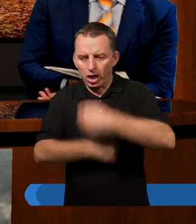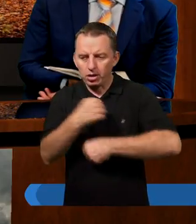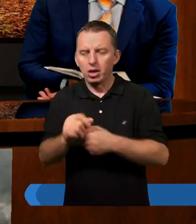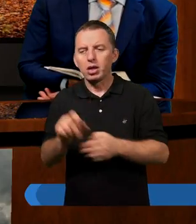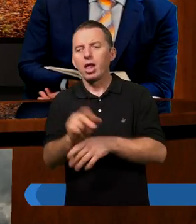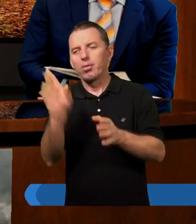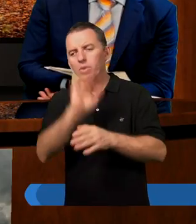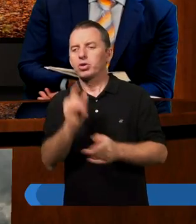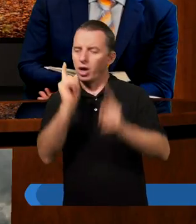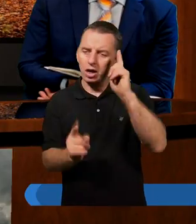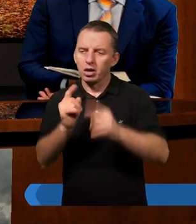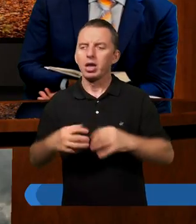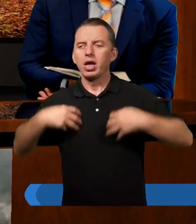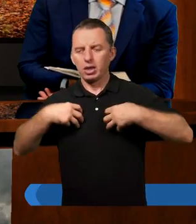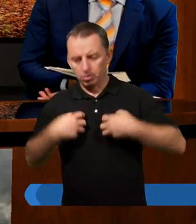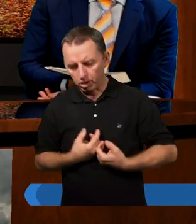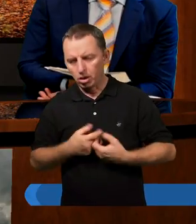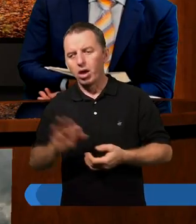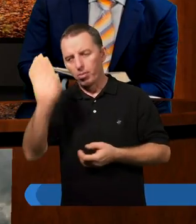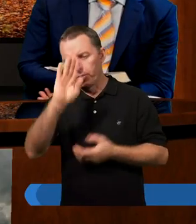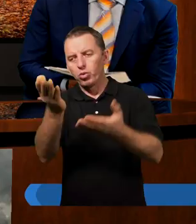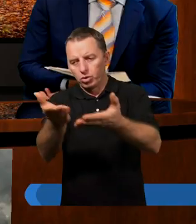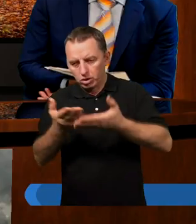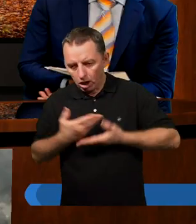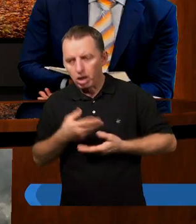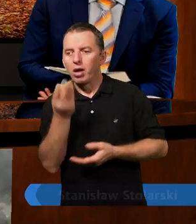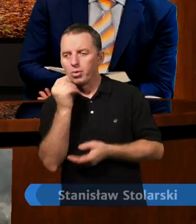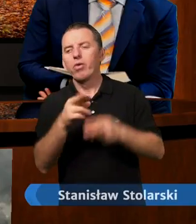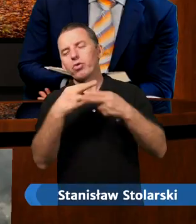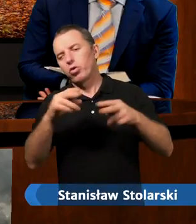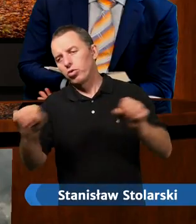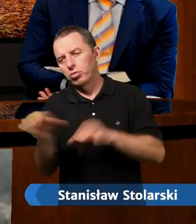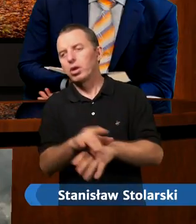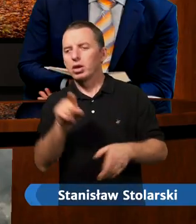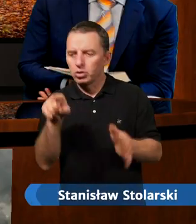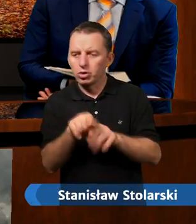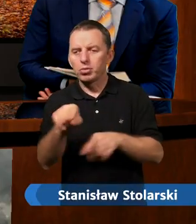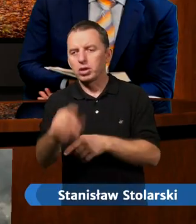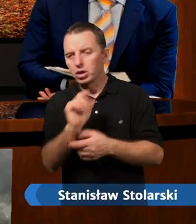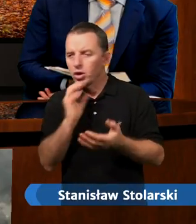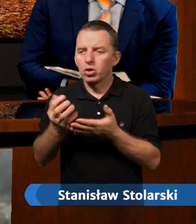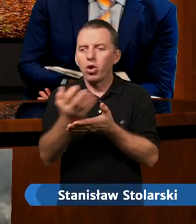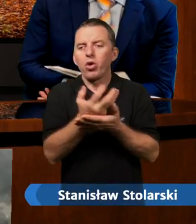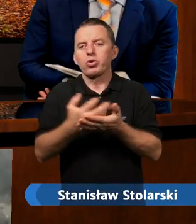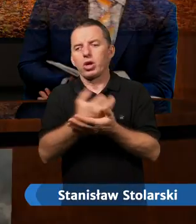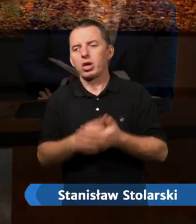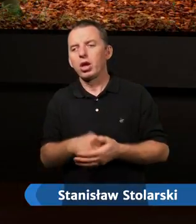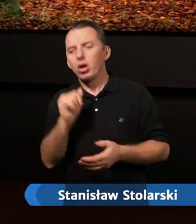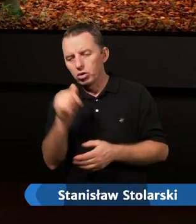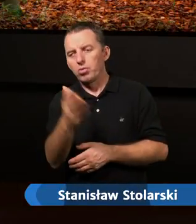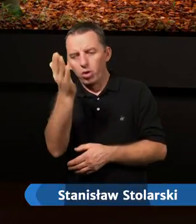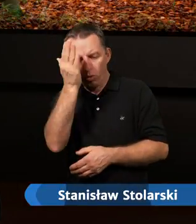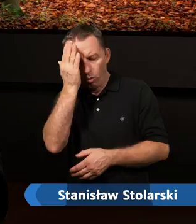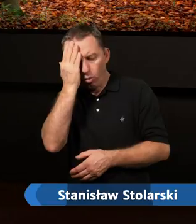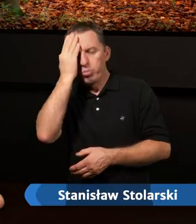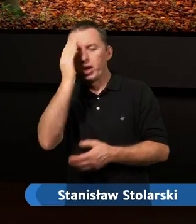jesteśmy zmęczeni. Naprawdę Bóg daje nam pociechę w różny sposób. Trzeba umieć też z tego korzystać. Tak. Możemy umieć z